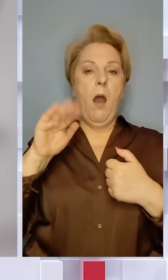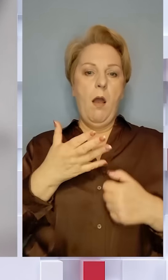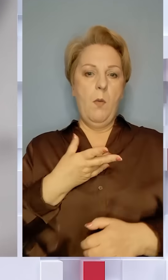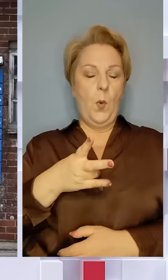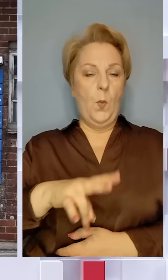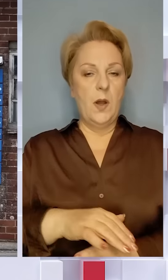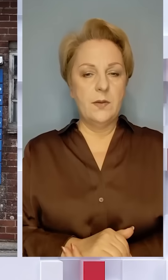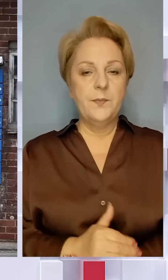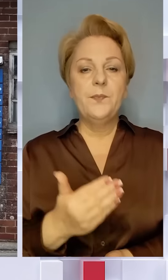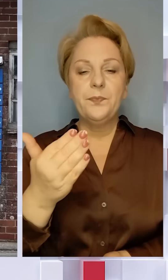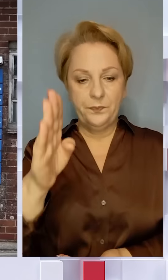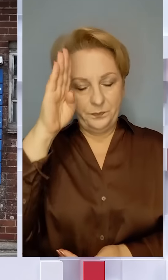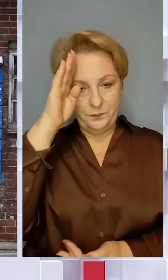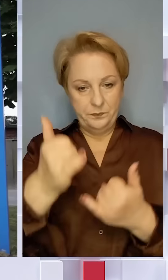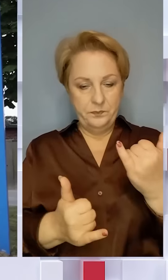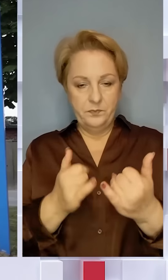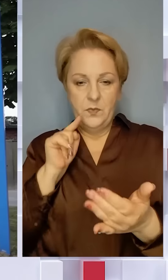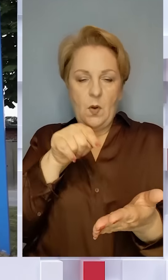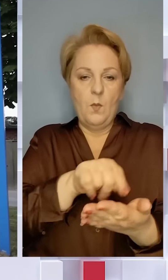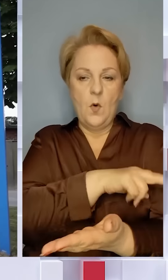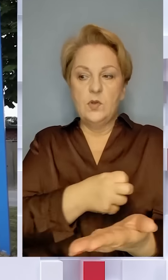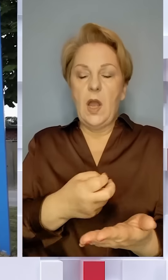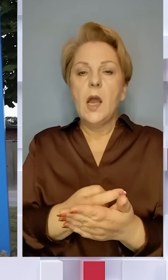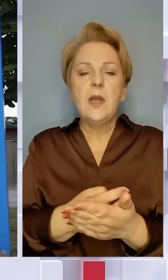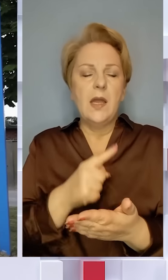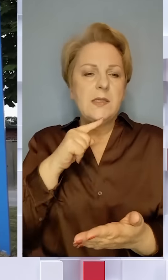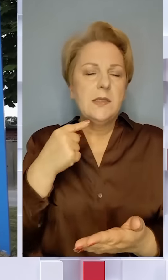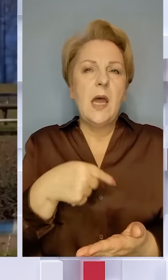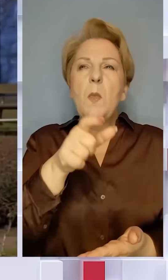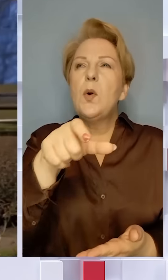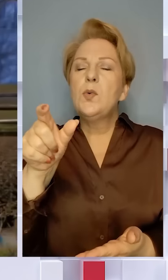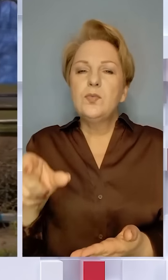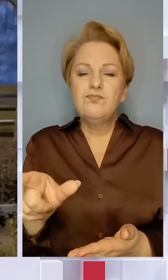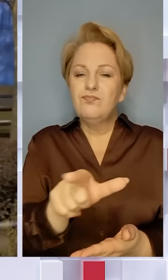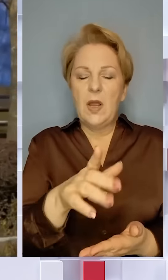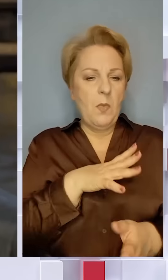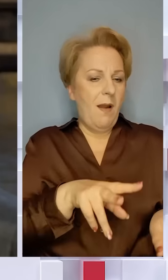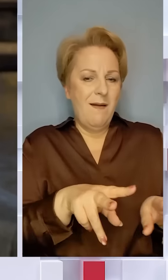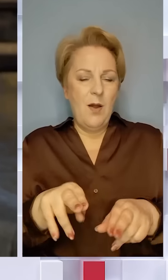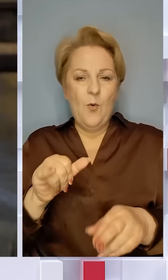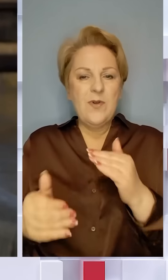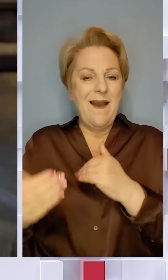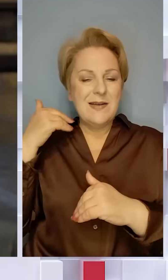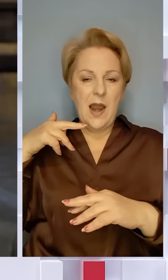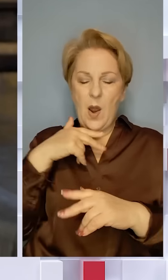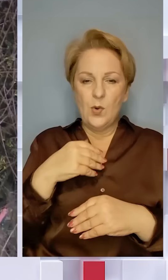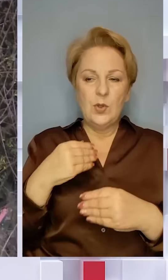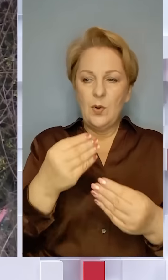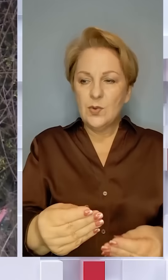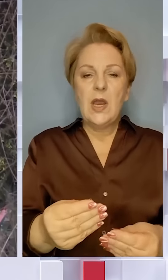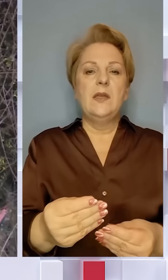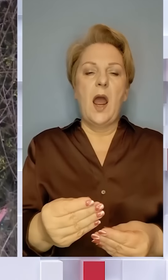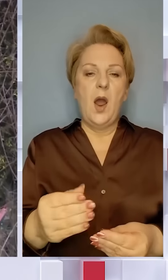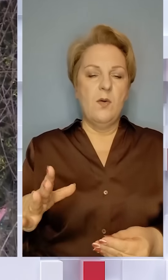померла. Її партнер потрапив до лікарні. А симптоми британців були такими ж, як у раніше отруєного колишнього